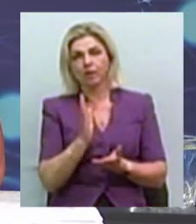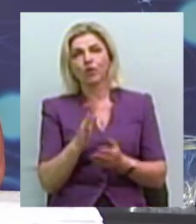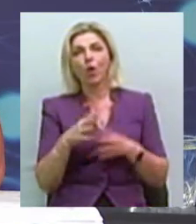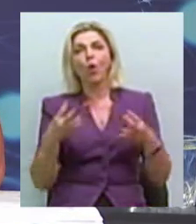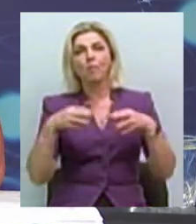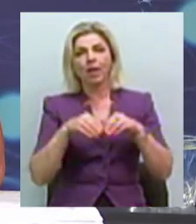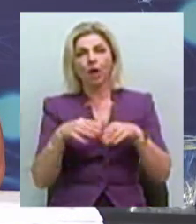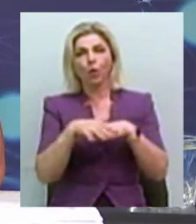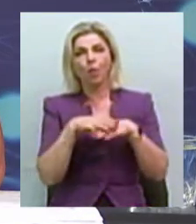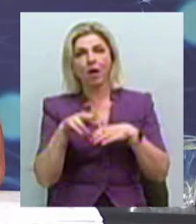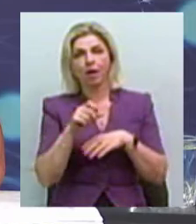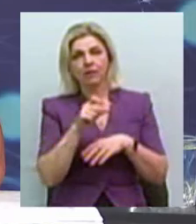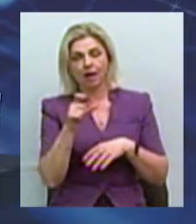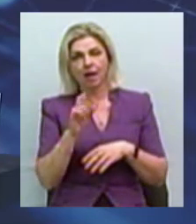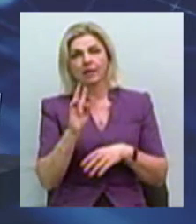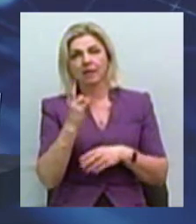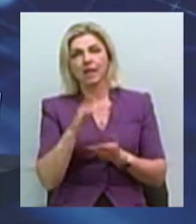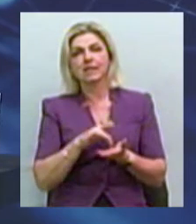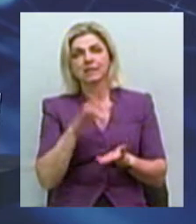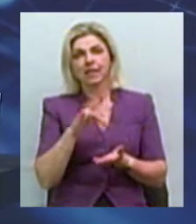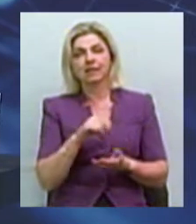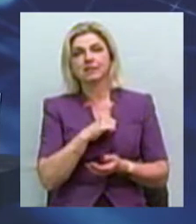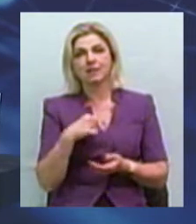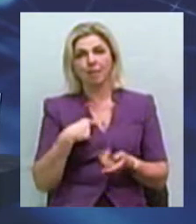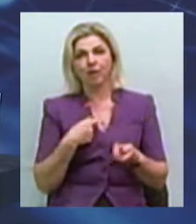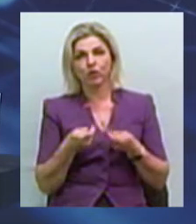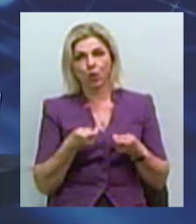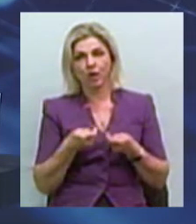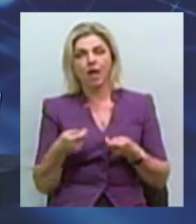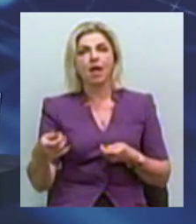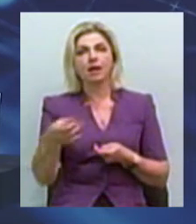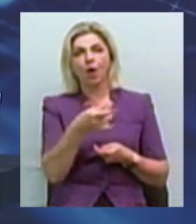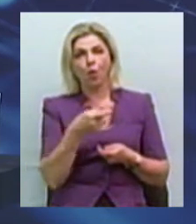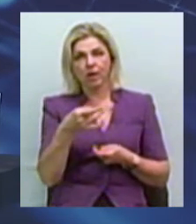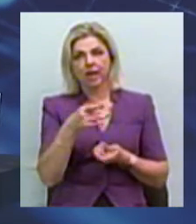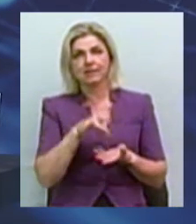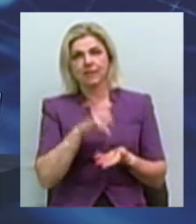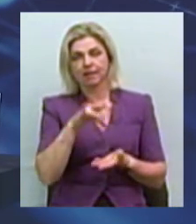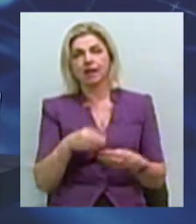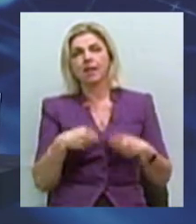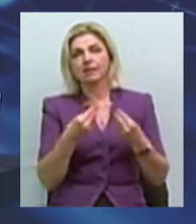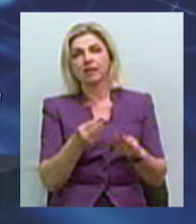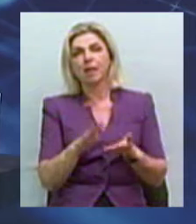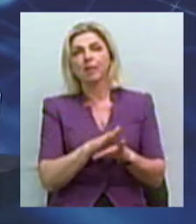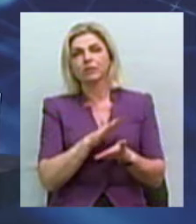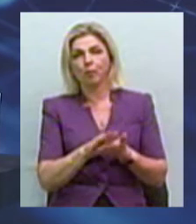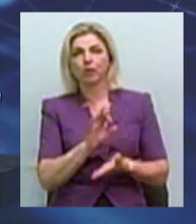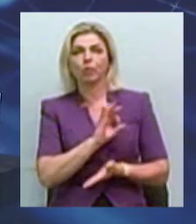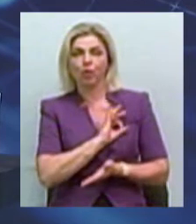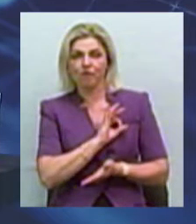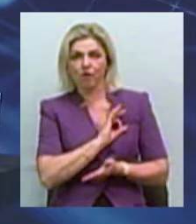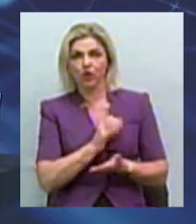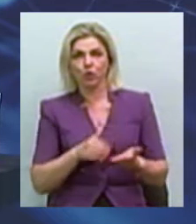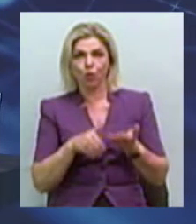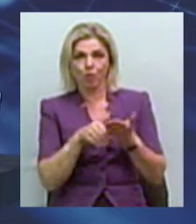громадах» Миколаївським центром розвитку місцевого самоврядування, регіональним центром з надання безоплатної вторинної правової